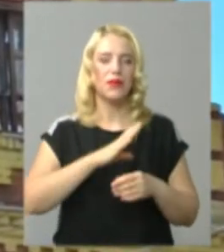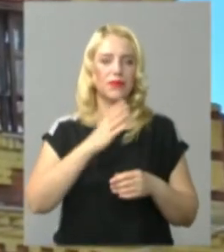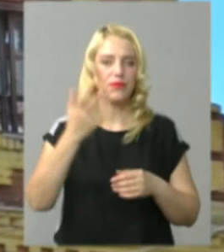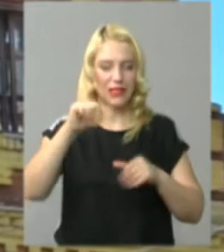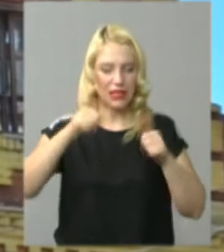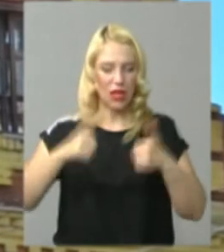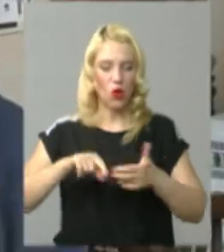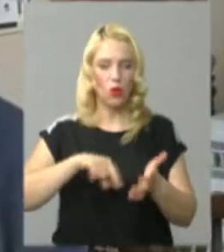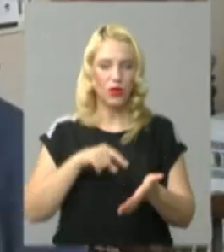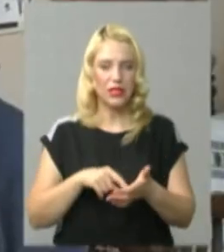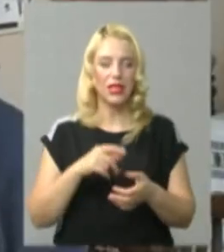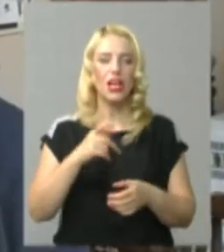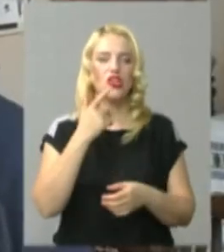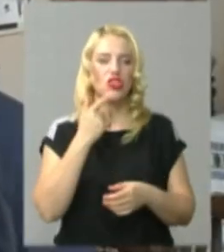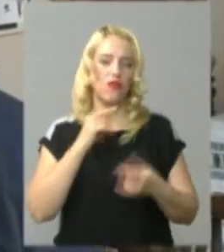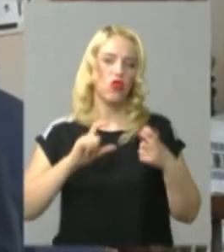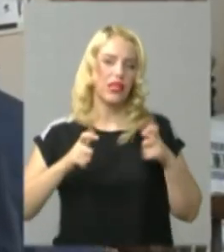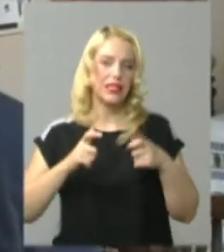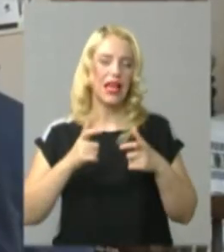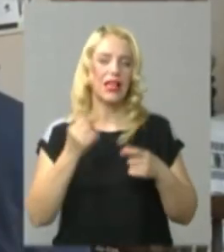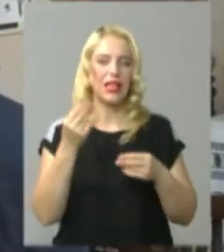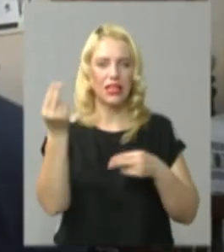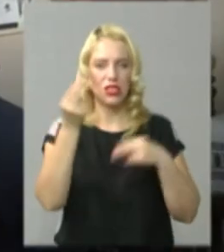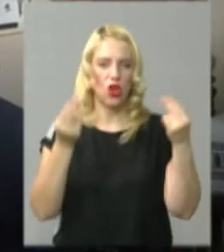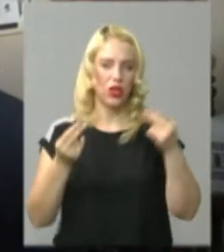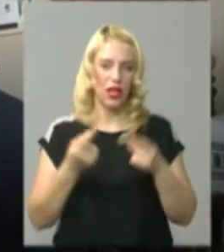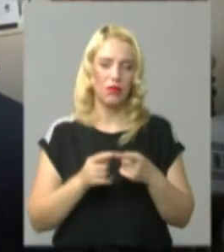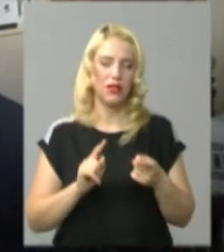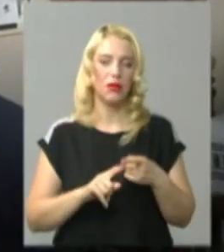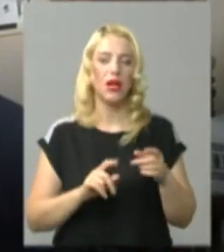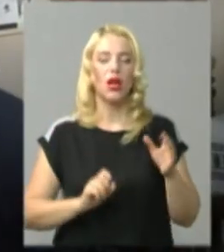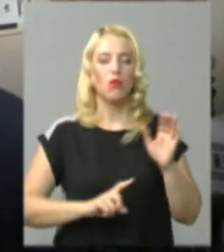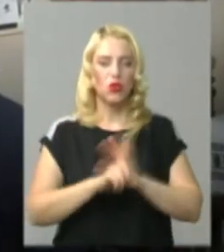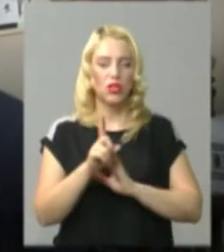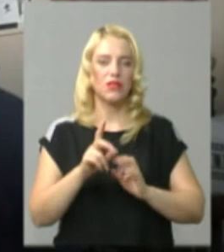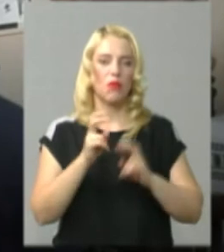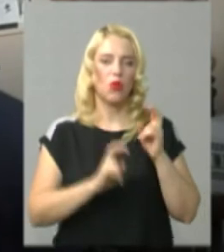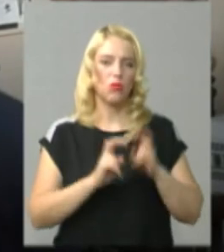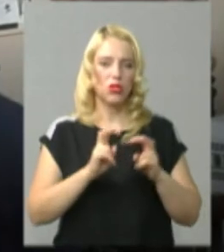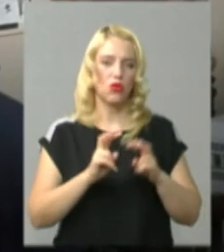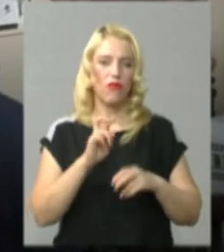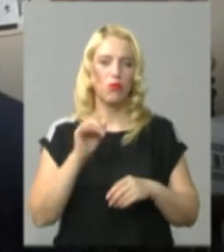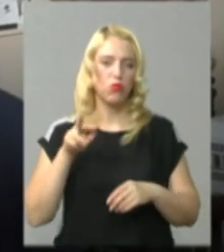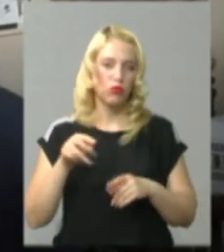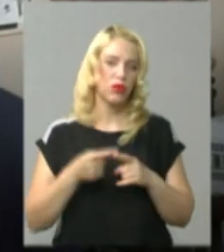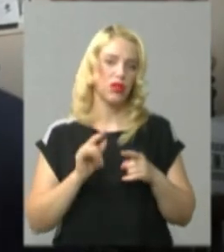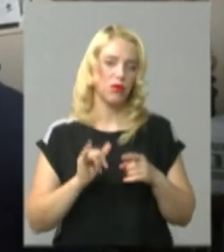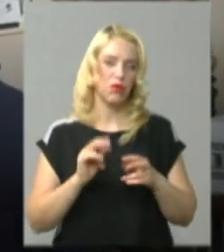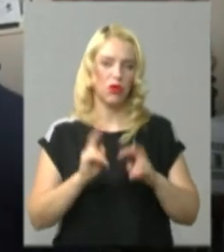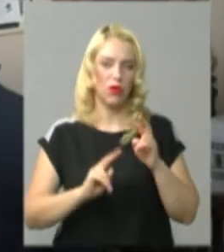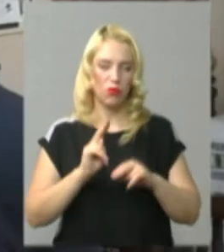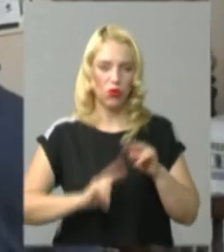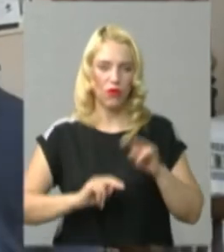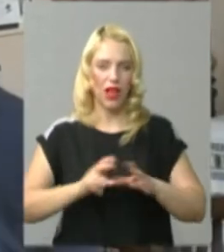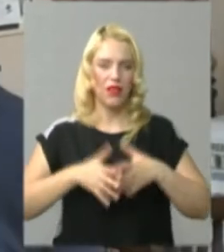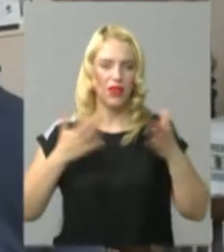штукатурки з орнаментами. Наприкінці 19-го, на початку 20-го століття почався промисловий був, будували великі підприємства. І від тих